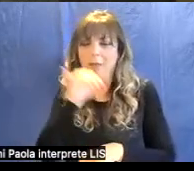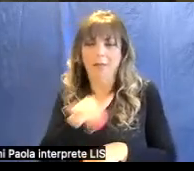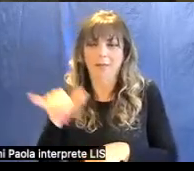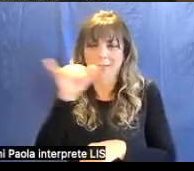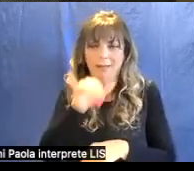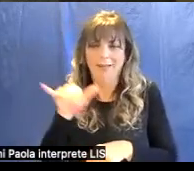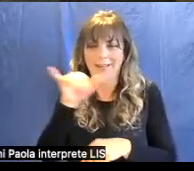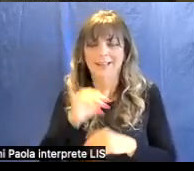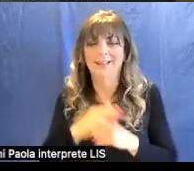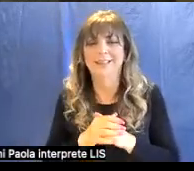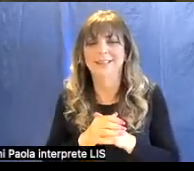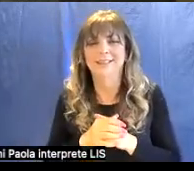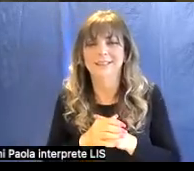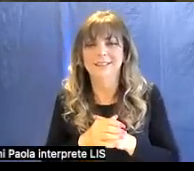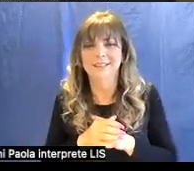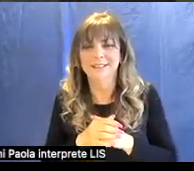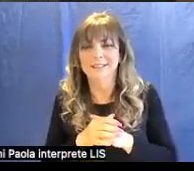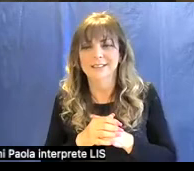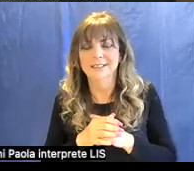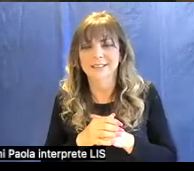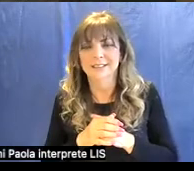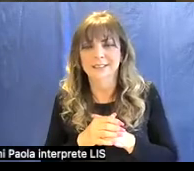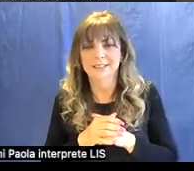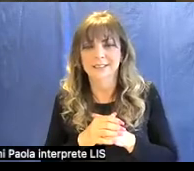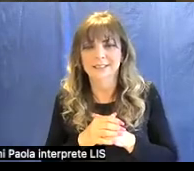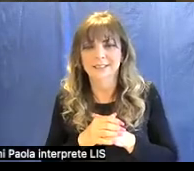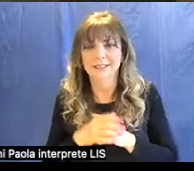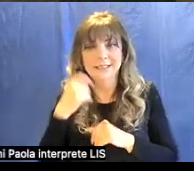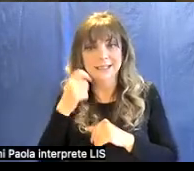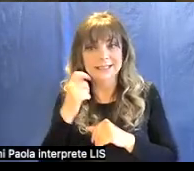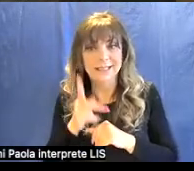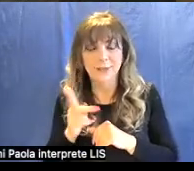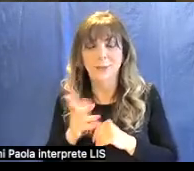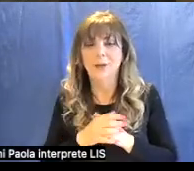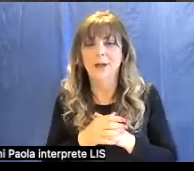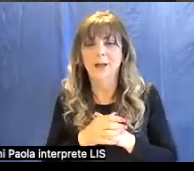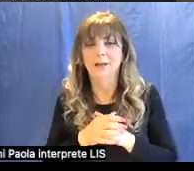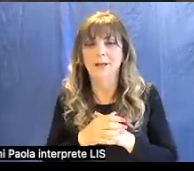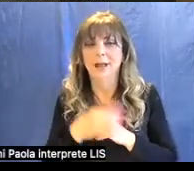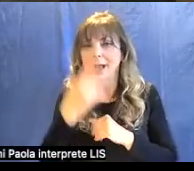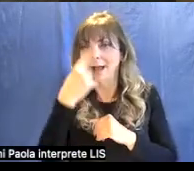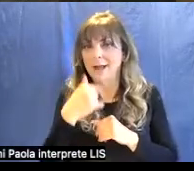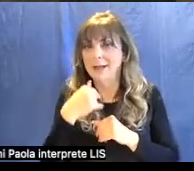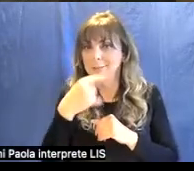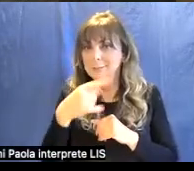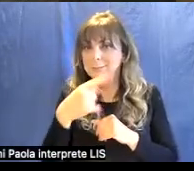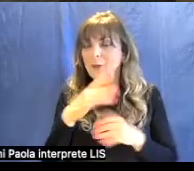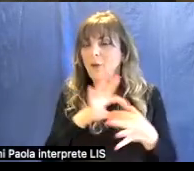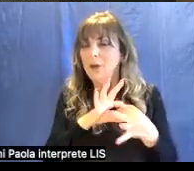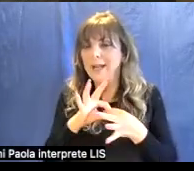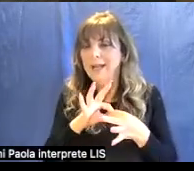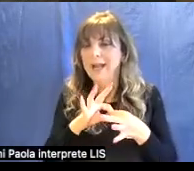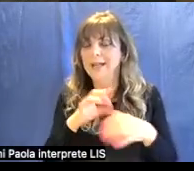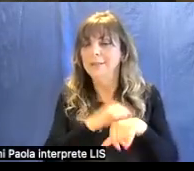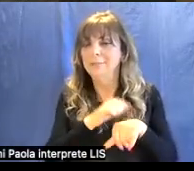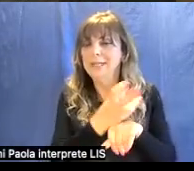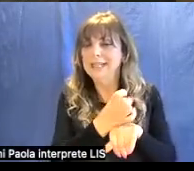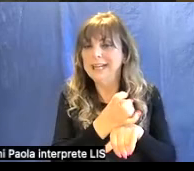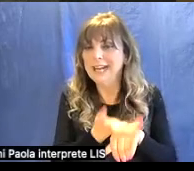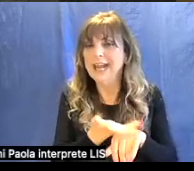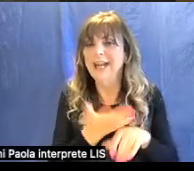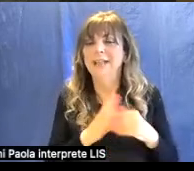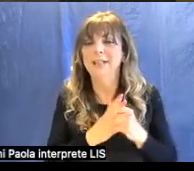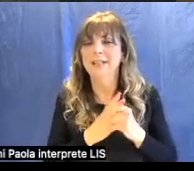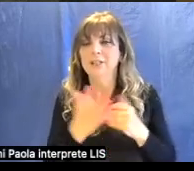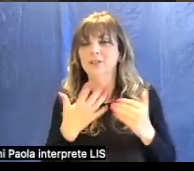ecco una cosa interessante è che tutti questi aspetti legati ai minerali e ai pigmenti erano regolati